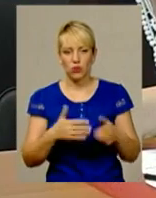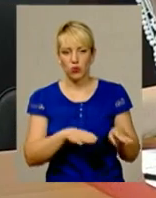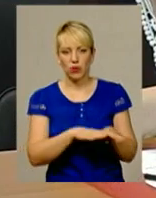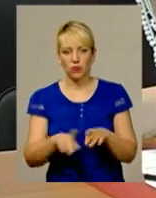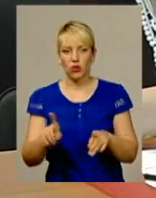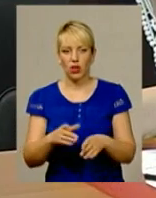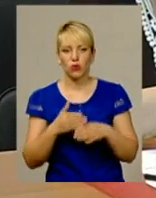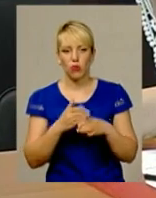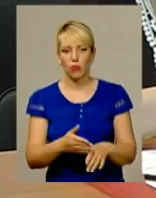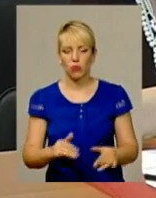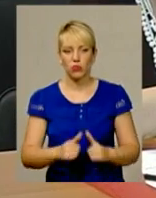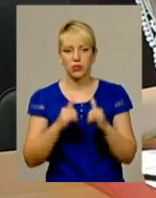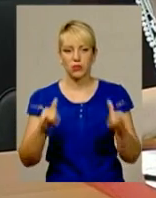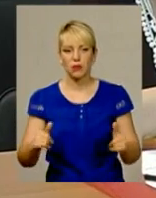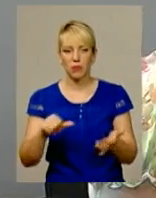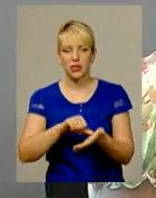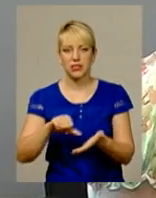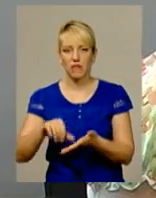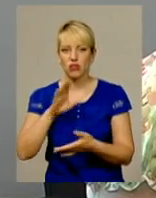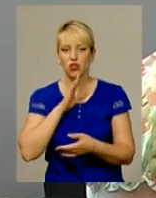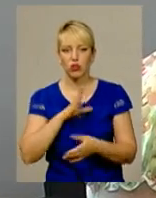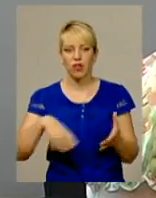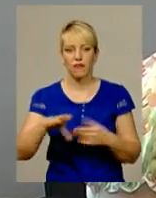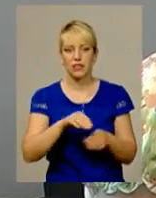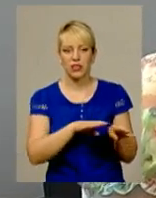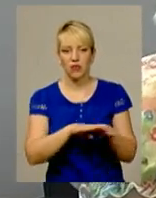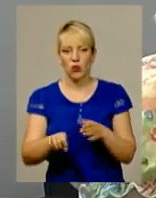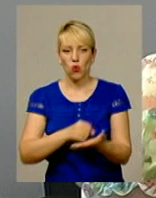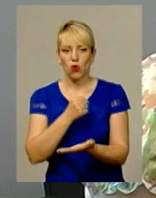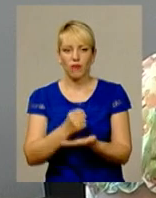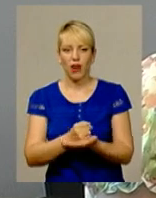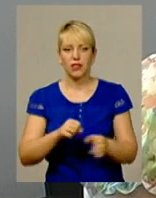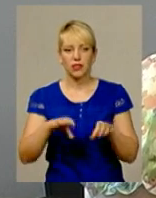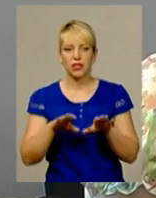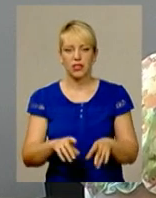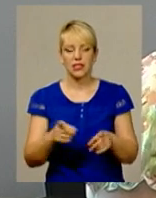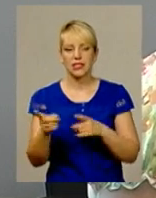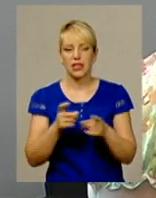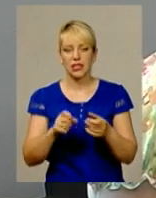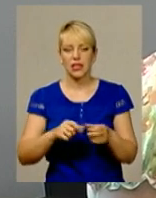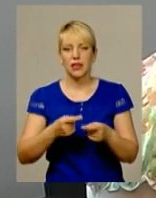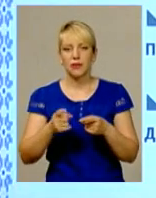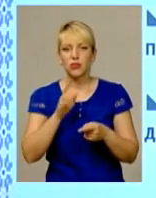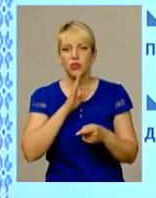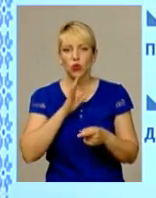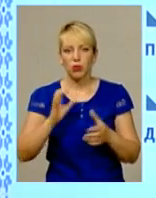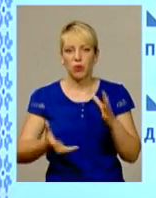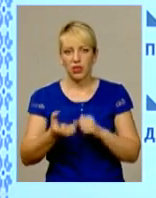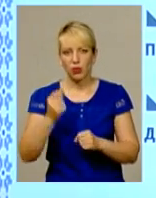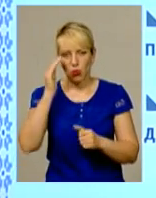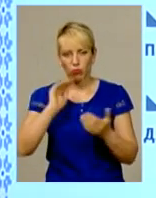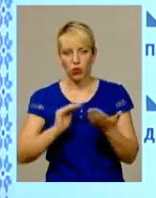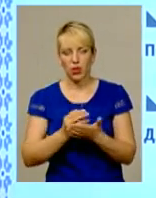допоможе збільшити представництво жінок на всіх рівнях ухвалення рішень. Стратегії залучення і підтримки жінок у політиці